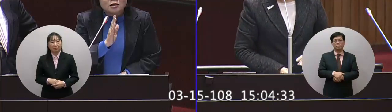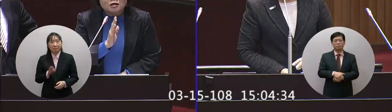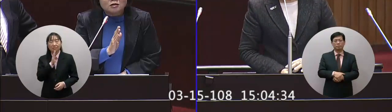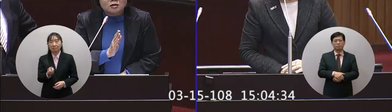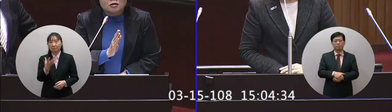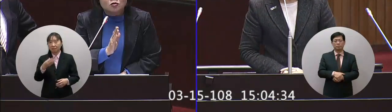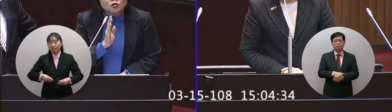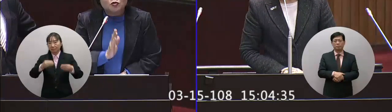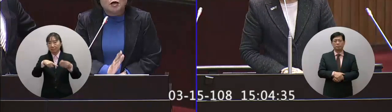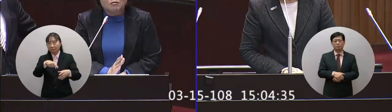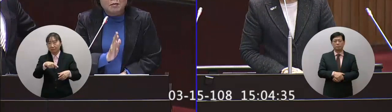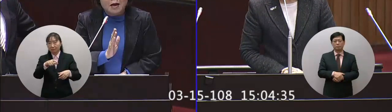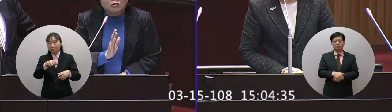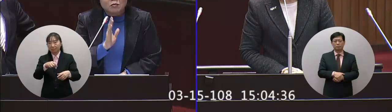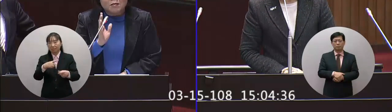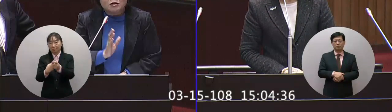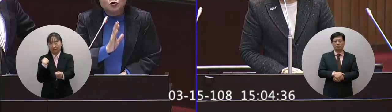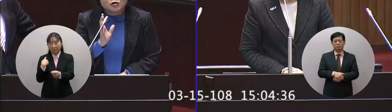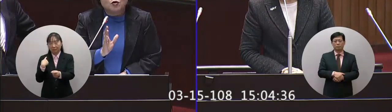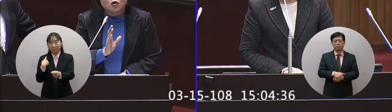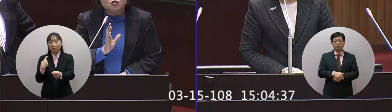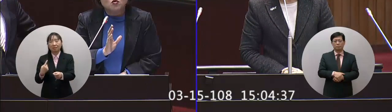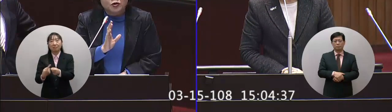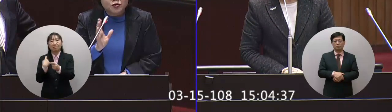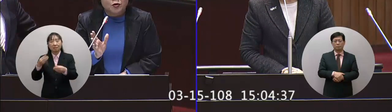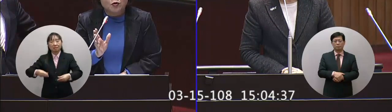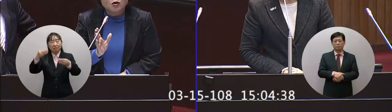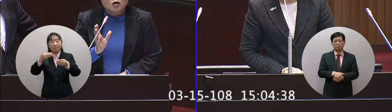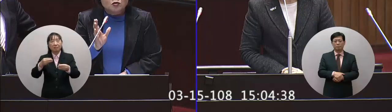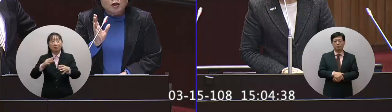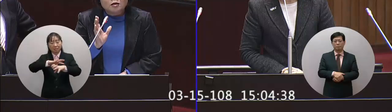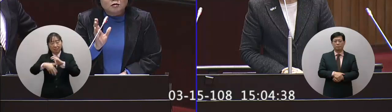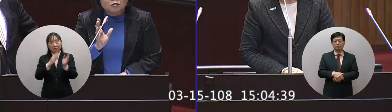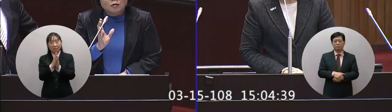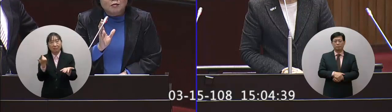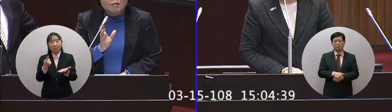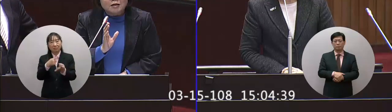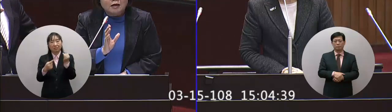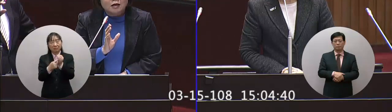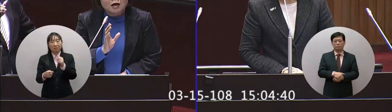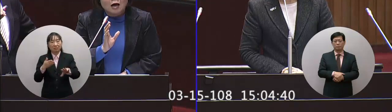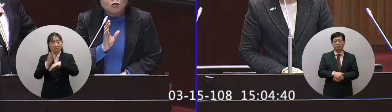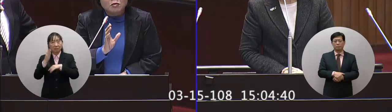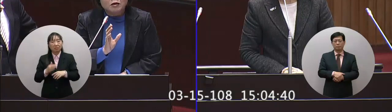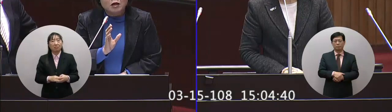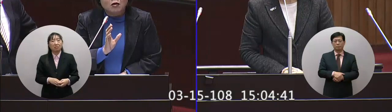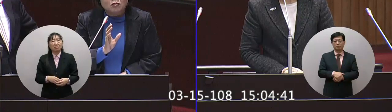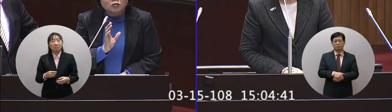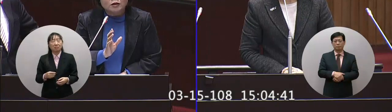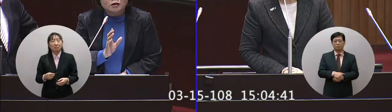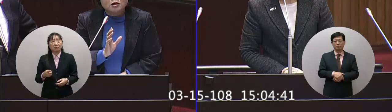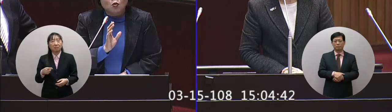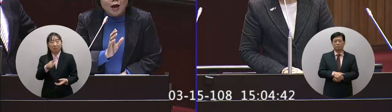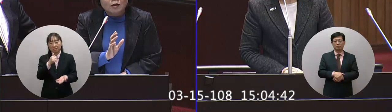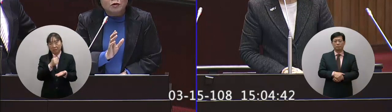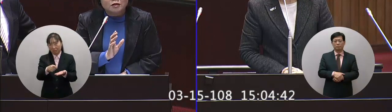華印這件事情從去年面板因為面板是全球功過以求所以一直面板產業它會面臨到